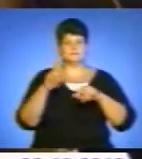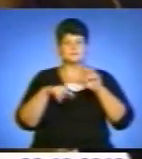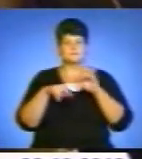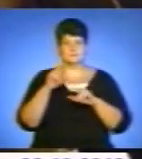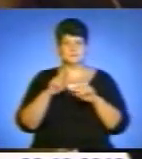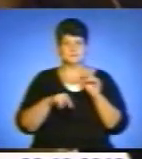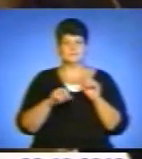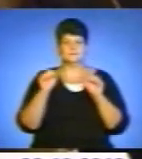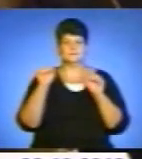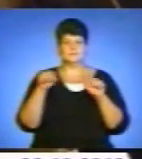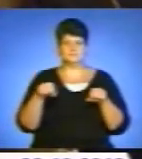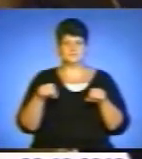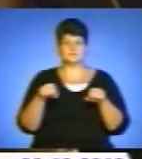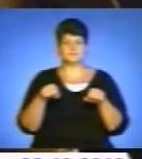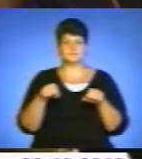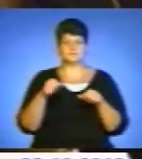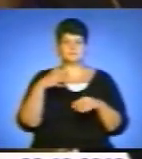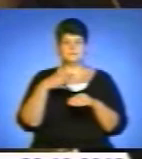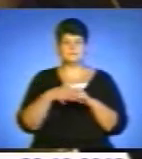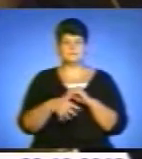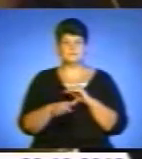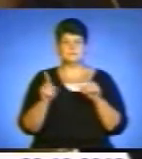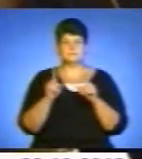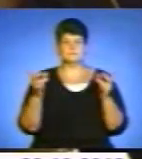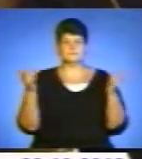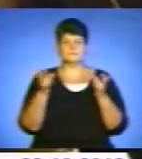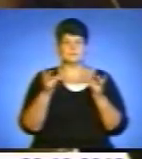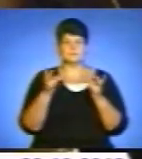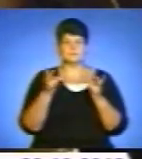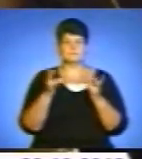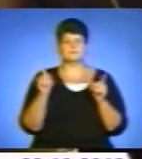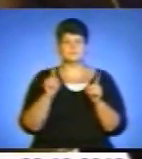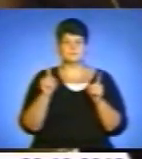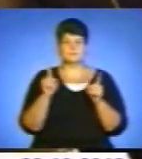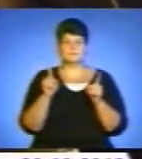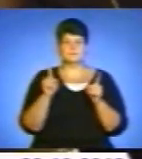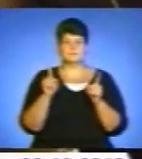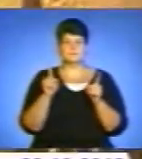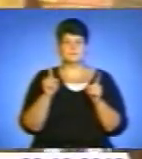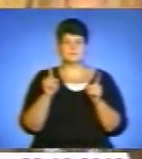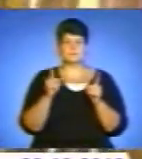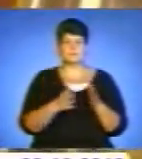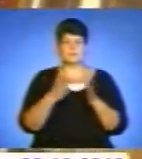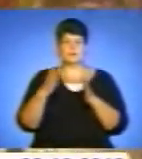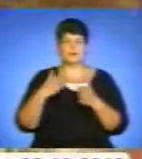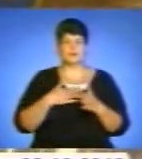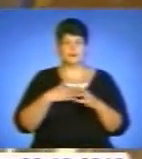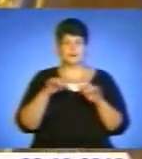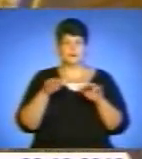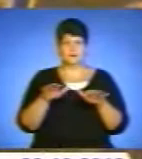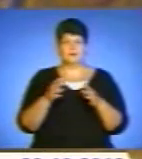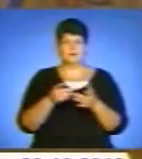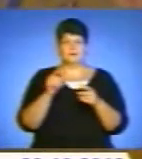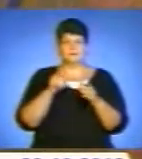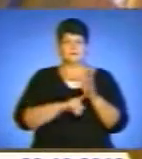можемо оцінювати ті люди, які зрозуміли, що потрібно залишити за собою, що пересягує нашу діяльність. За рік розпочнеться новий етап